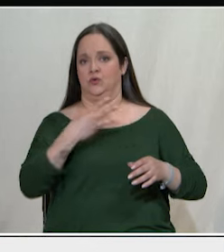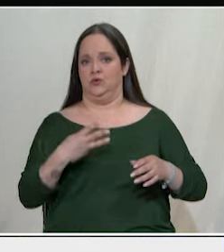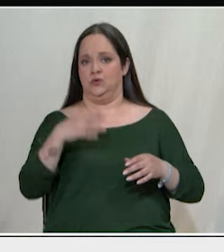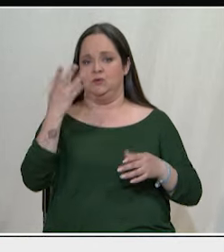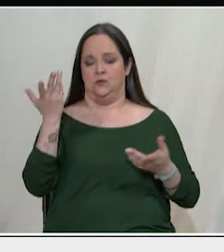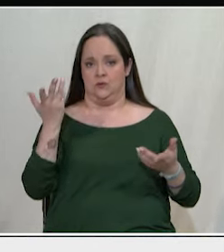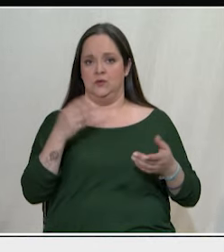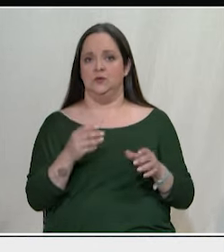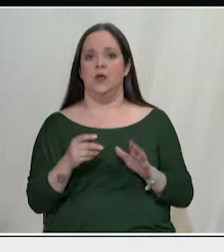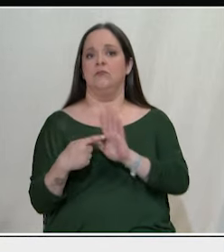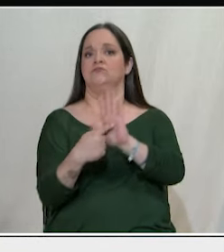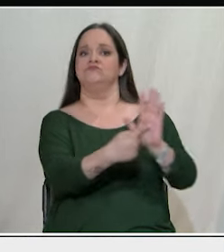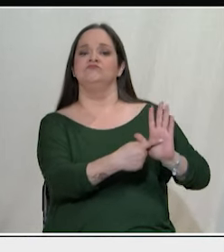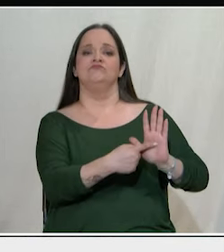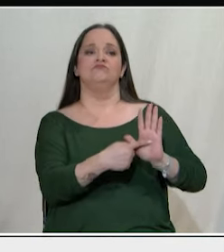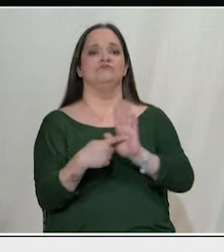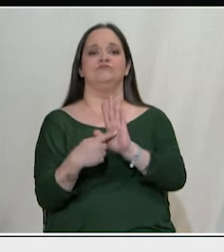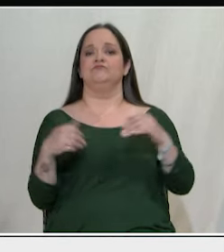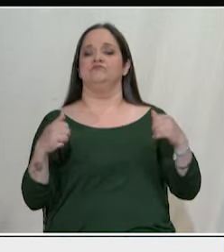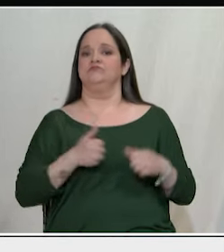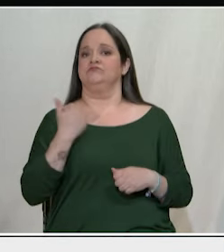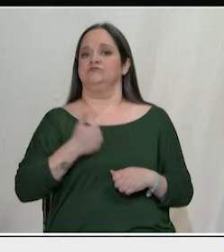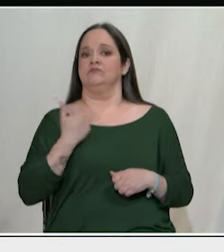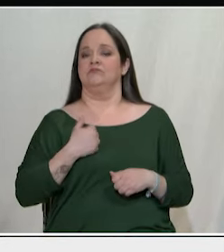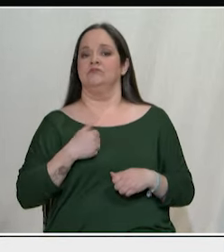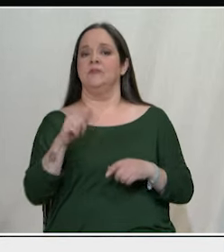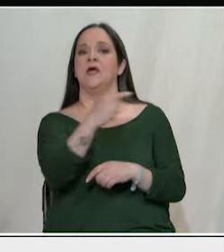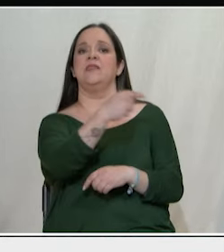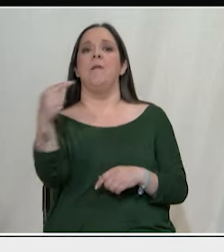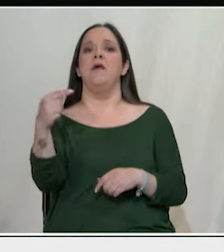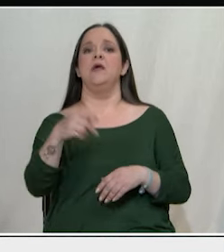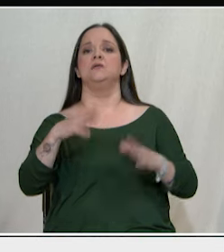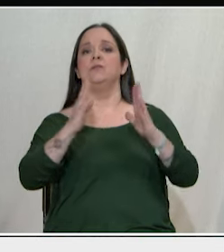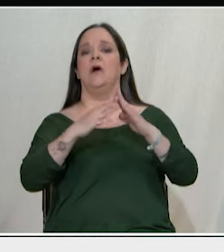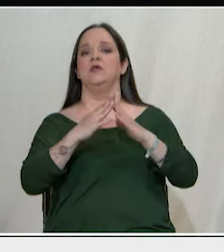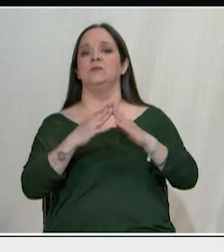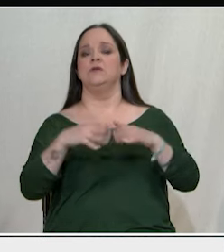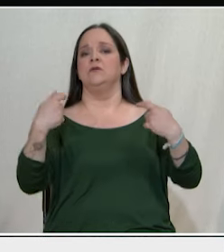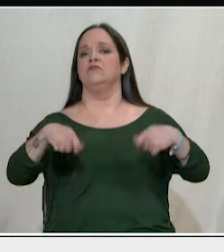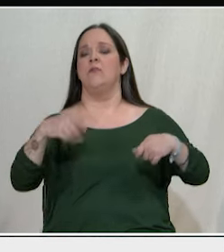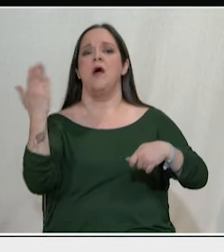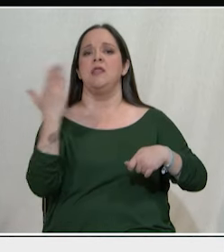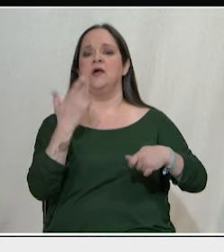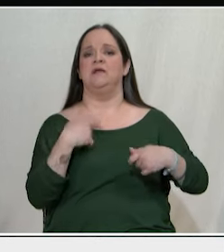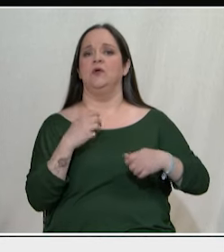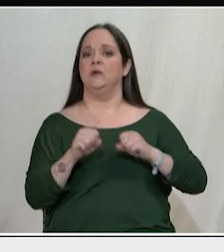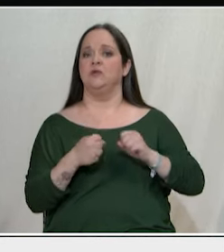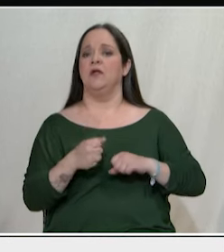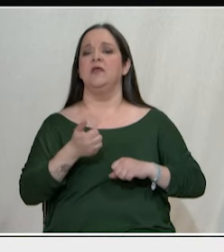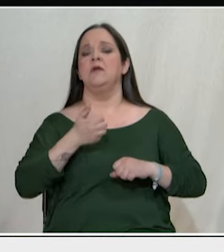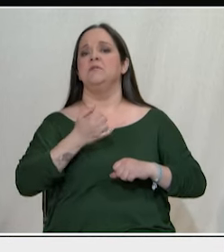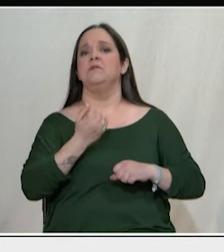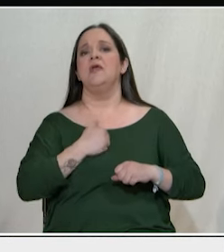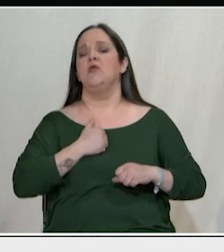διαμέρισμά του και προσπαθεί να κάνει πολιτική προβάλλοντας την ιδιωτική του ζωή μπορεί να